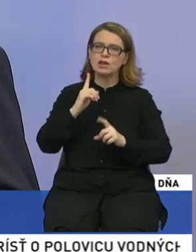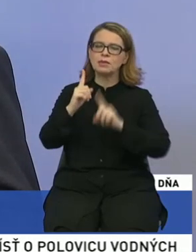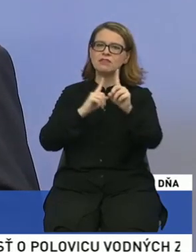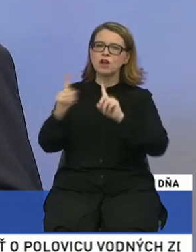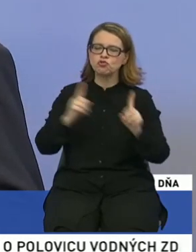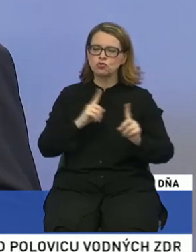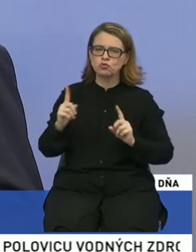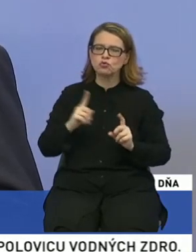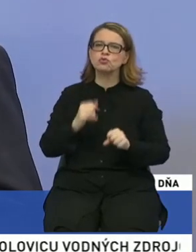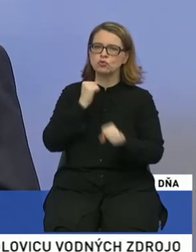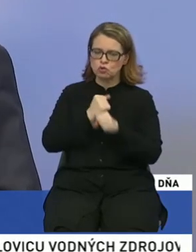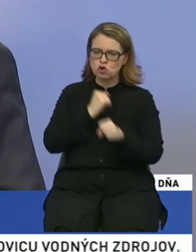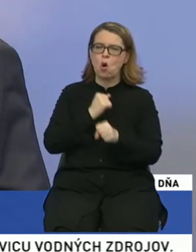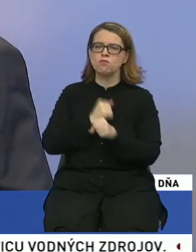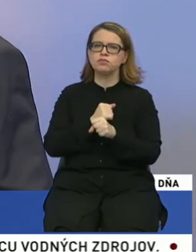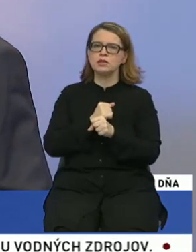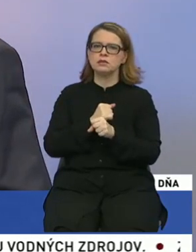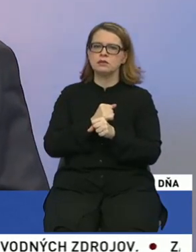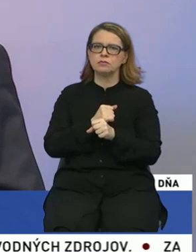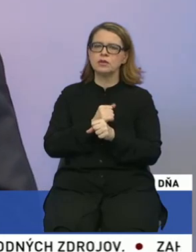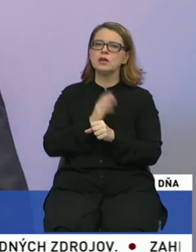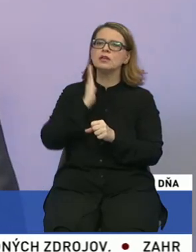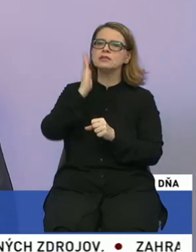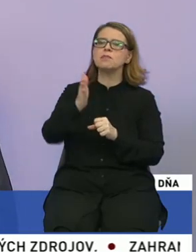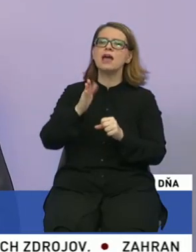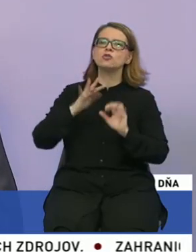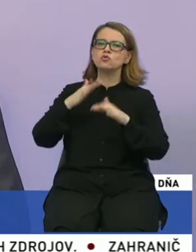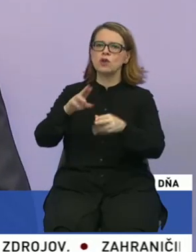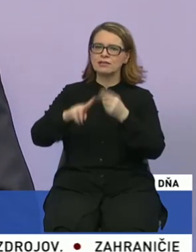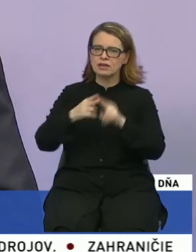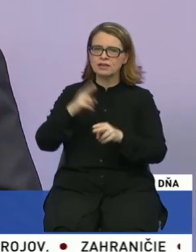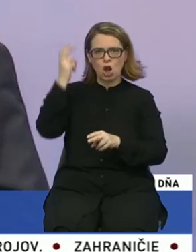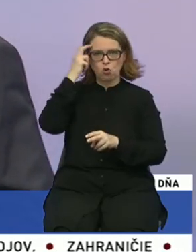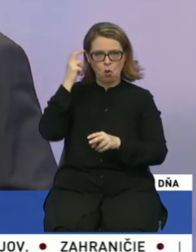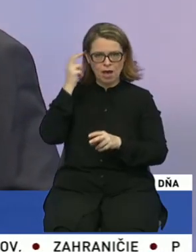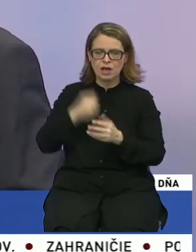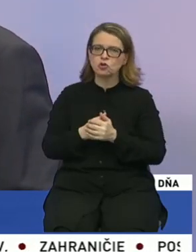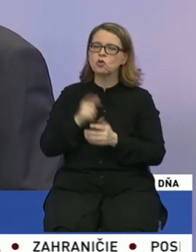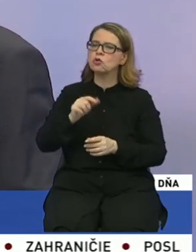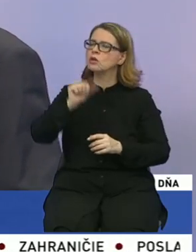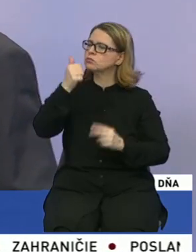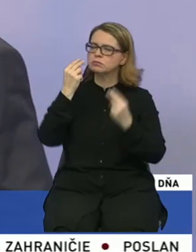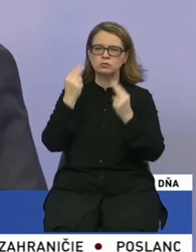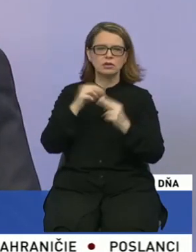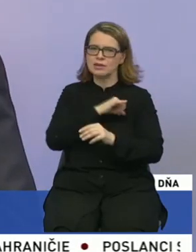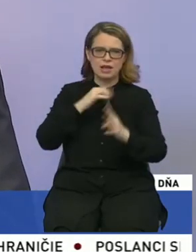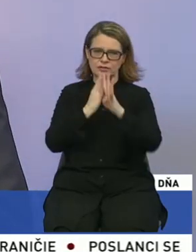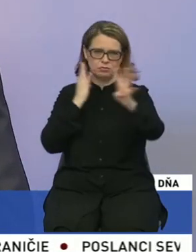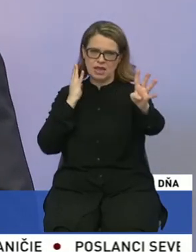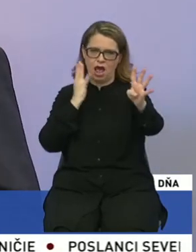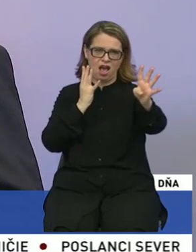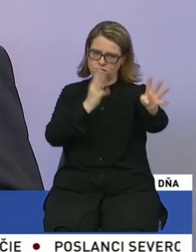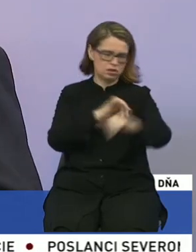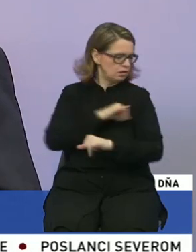ťahať, cestnú infrastruktúru jednak smerom na Dunajsku, Stredu a Komárno. Je to priorita. Stať v zápchách nie je možné.